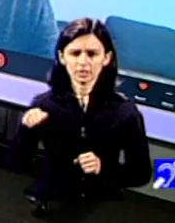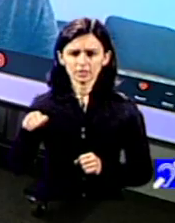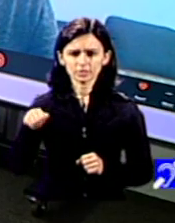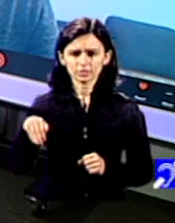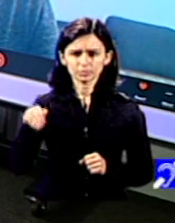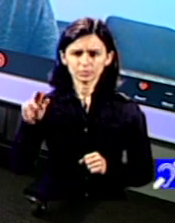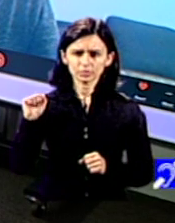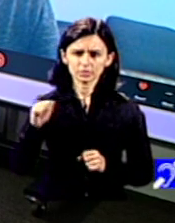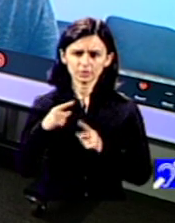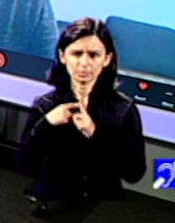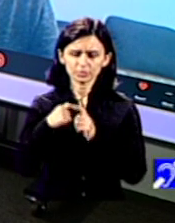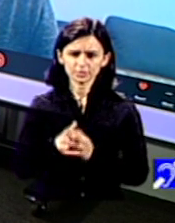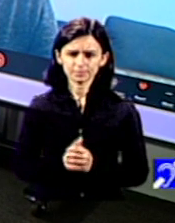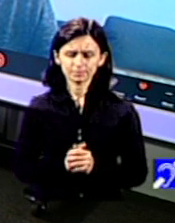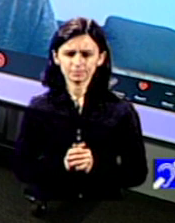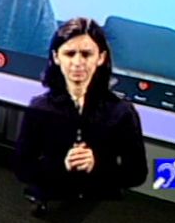discuție